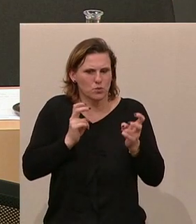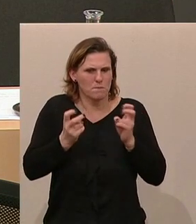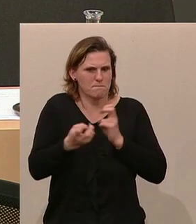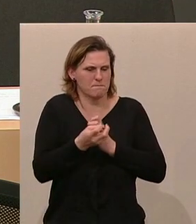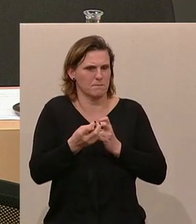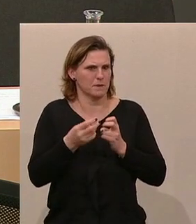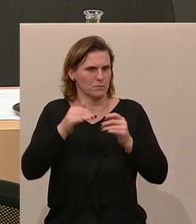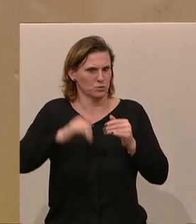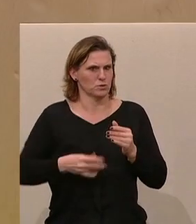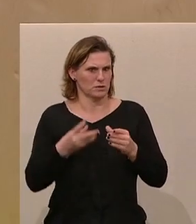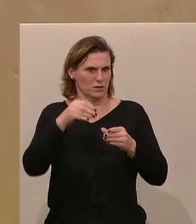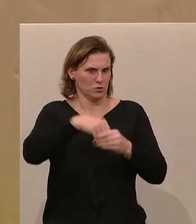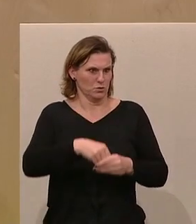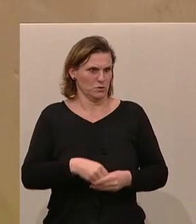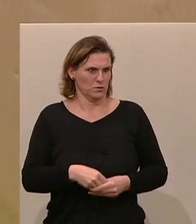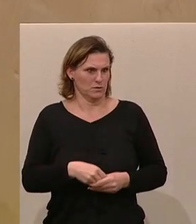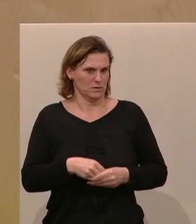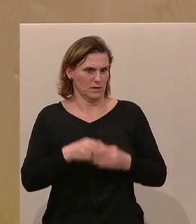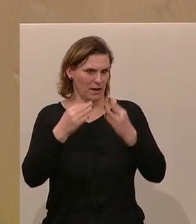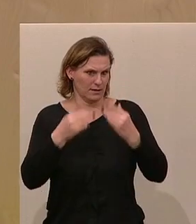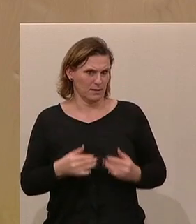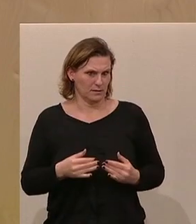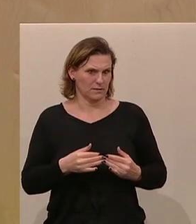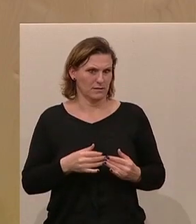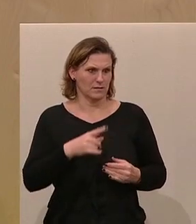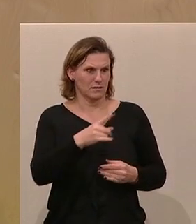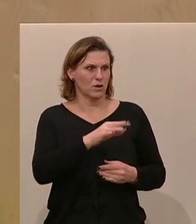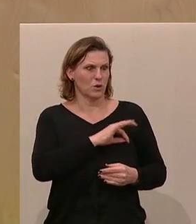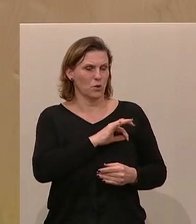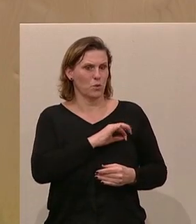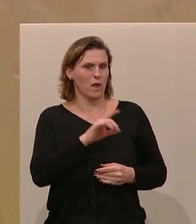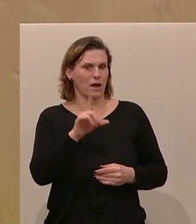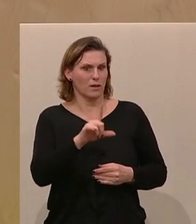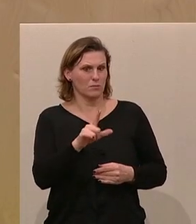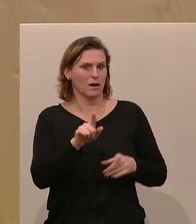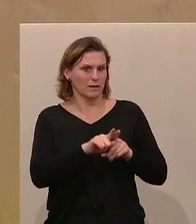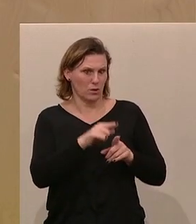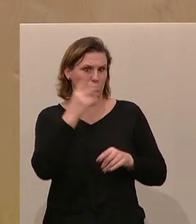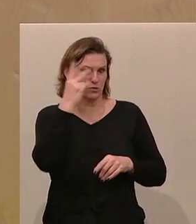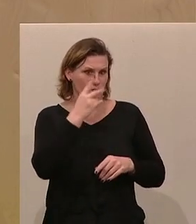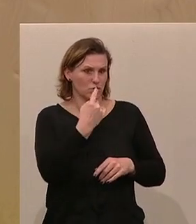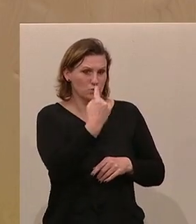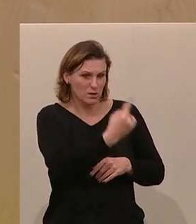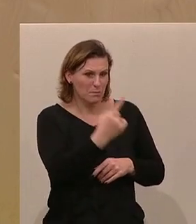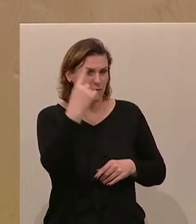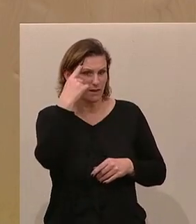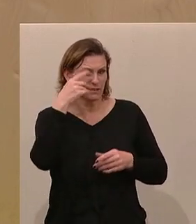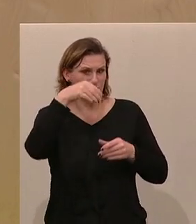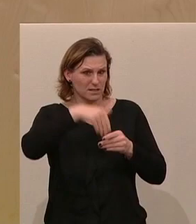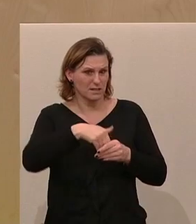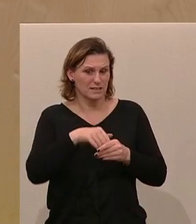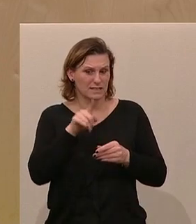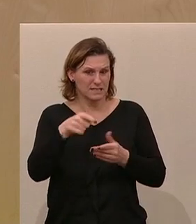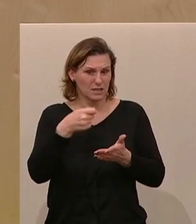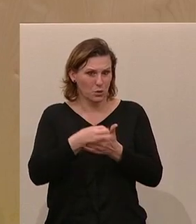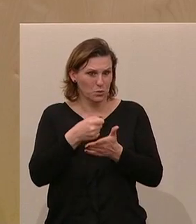erfolgen hätte müssen. Kollege Lohacker, gerade du kannst das intellektuell sicher nachvollziehen. Du weißt, um was es geht. Diese